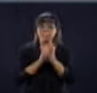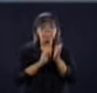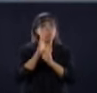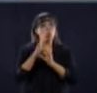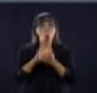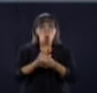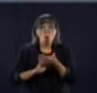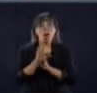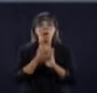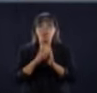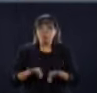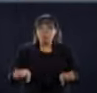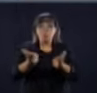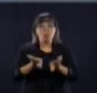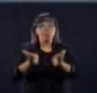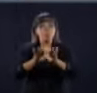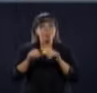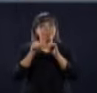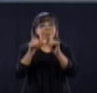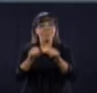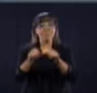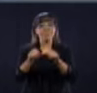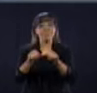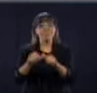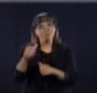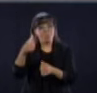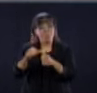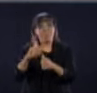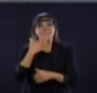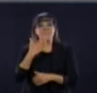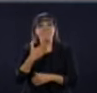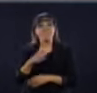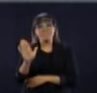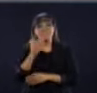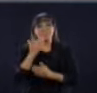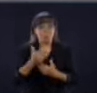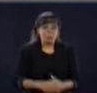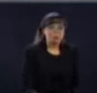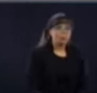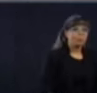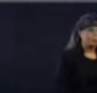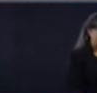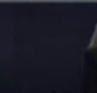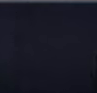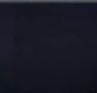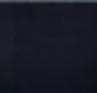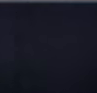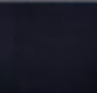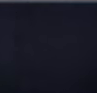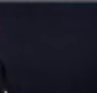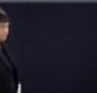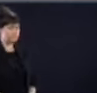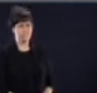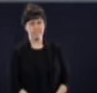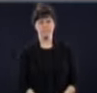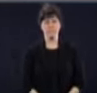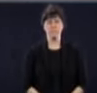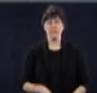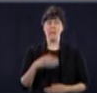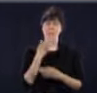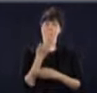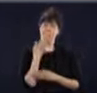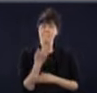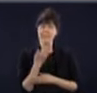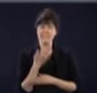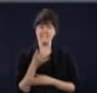Continuons sur cette lancée pour la réouverture graduelle et progressive. Merci. Alors, pour la période des questions en français, nous allons débuter aujourd